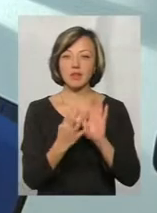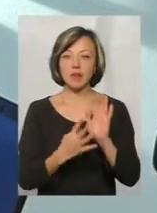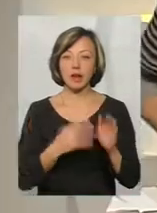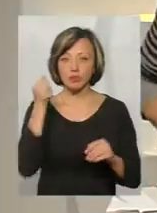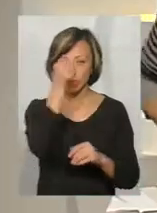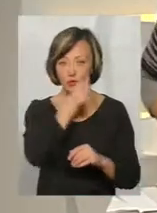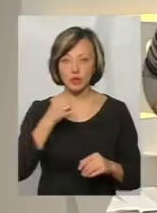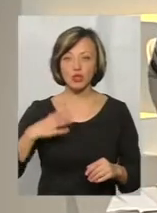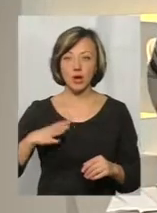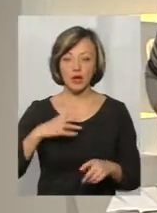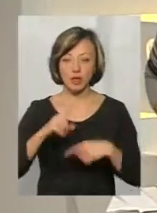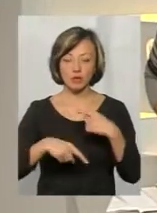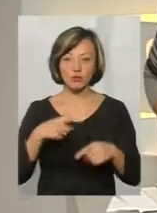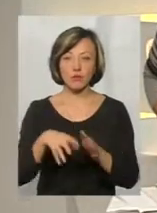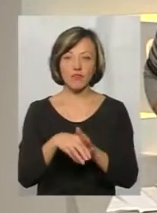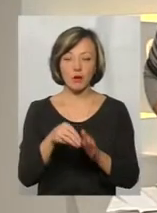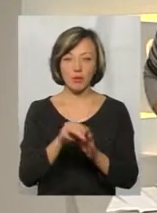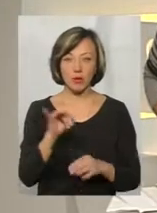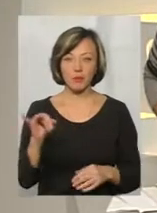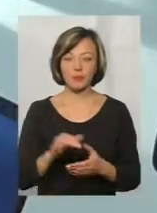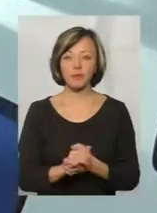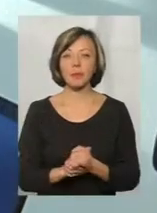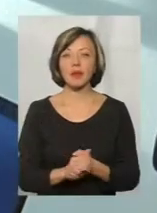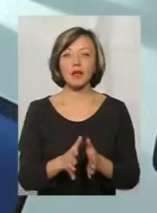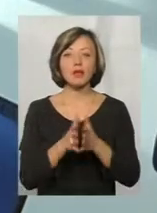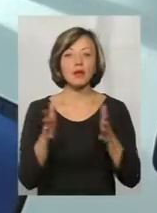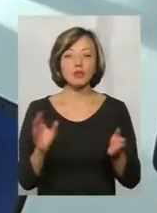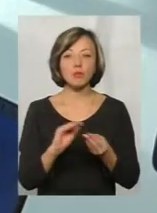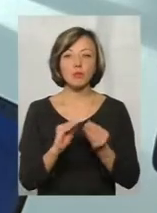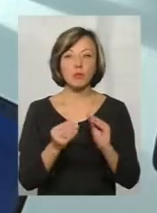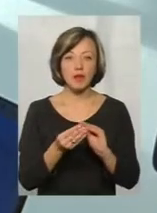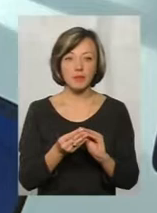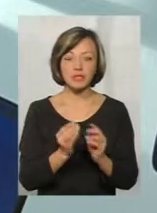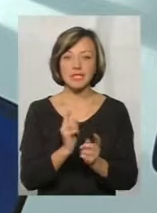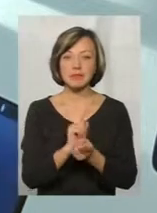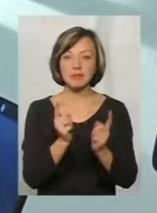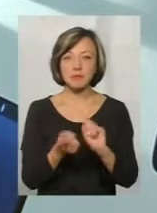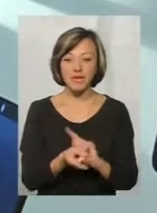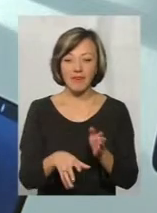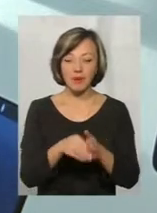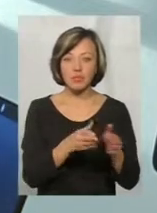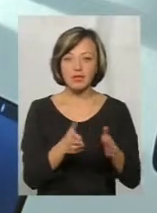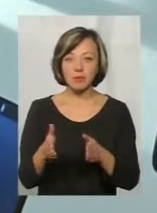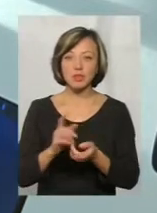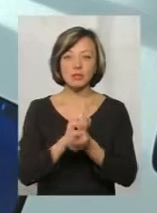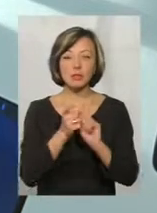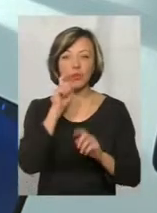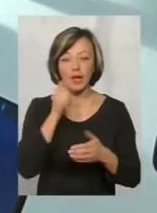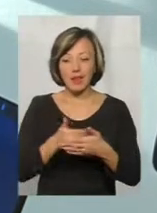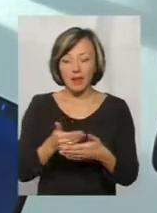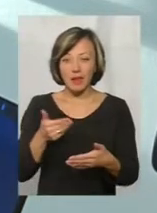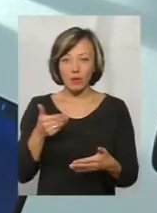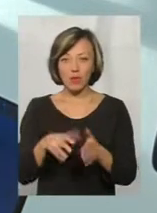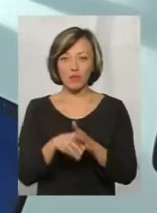році чекаємо наступні вибори. Так, але власне найбільшою проблемою в зміні виборчої системи є те, що вона змінюється в Україні напередодні